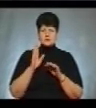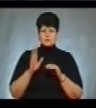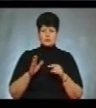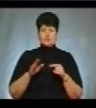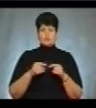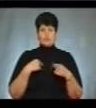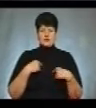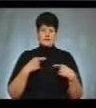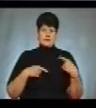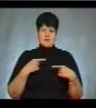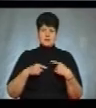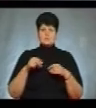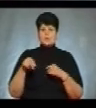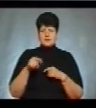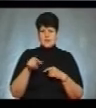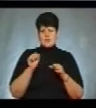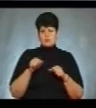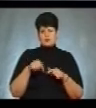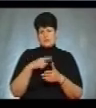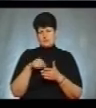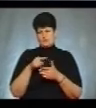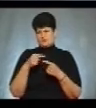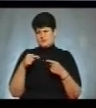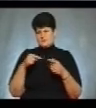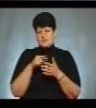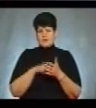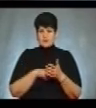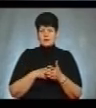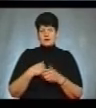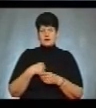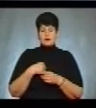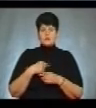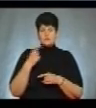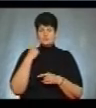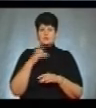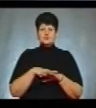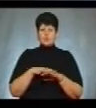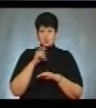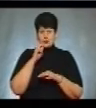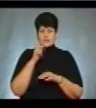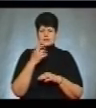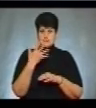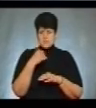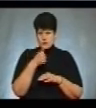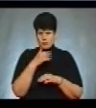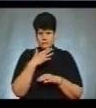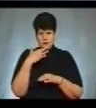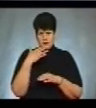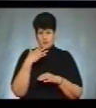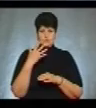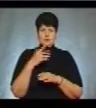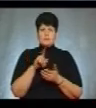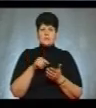Порошенко, де я зможу йому поставити будь-яке питання. А я думаю, що у народу України за 5 років дуже багато питань до